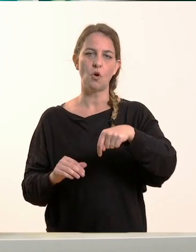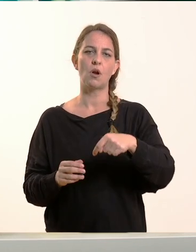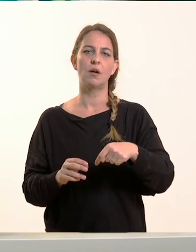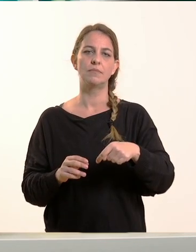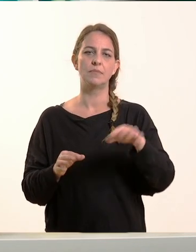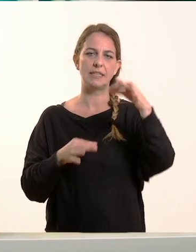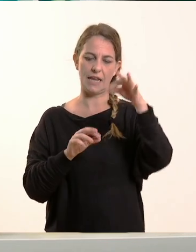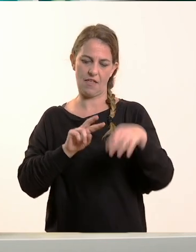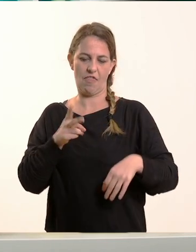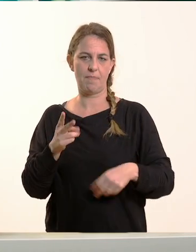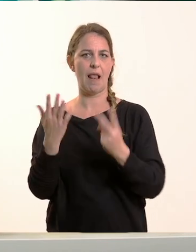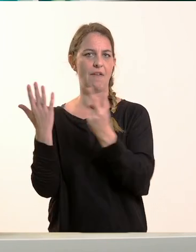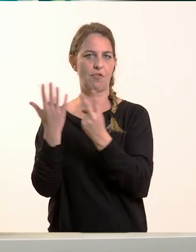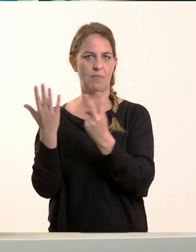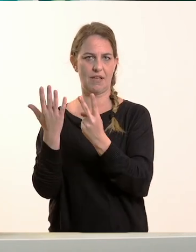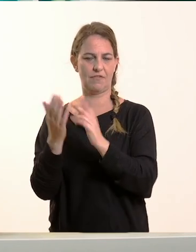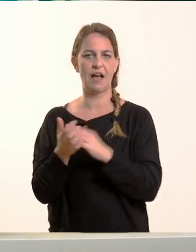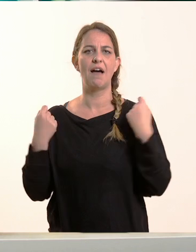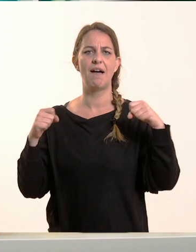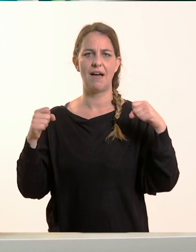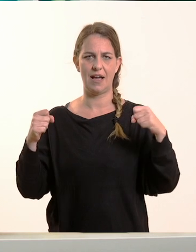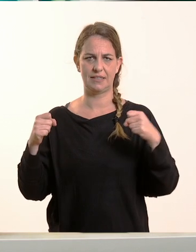77, με την ασκησούλα 3.